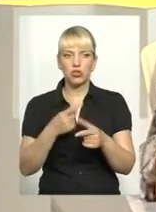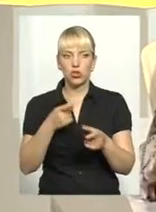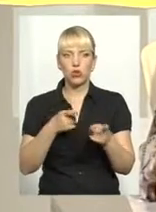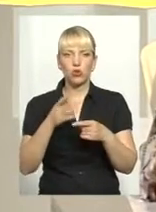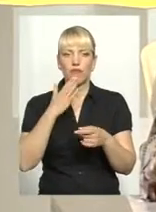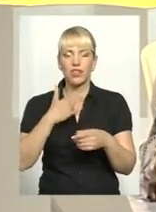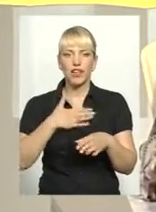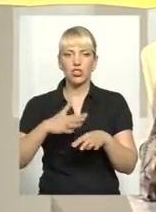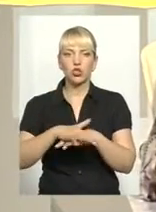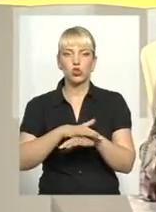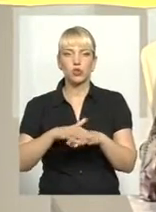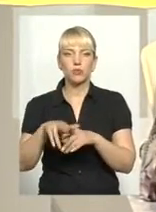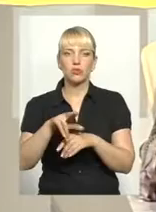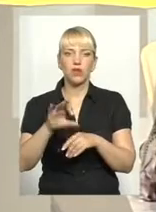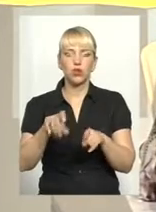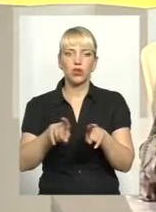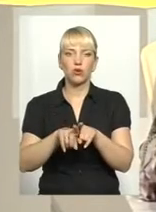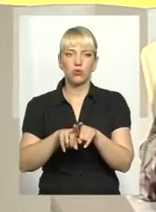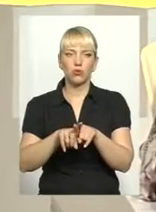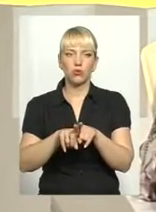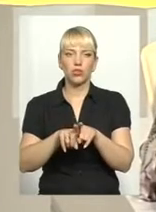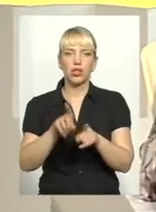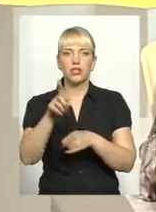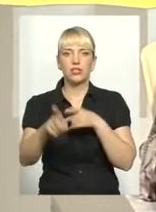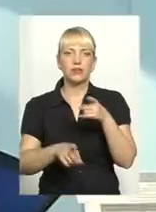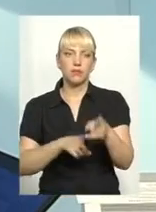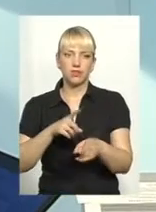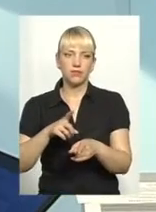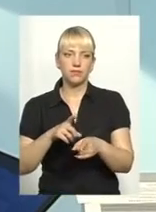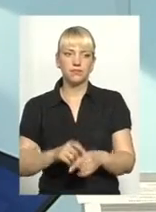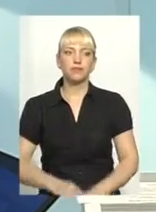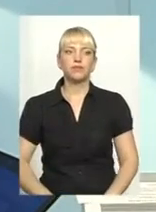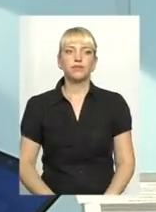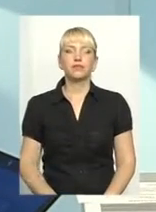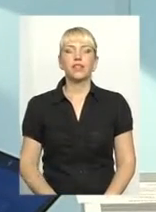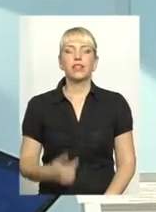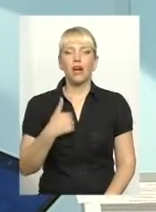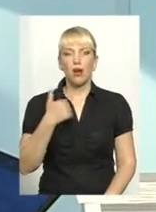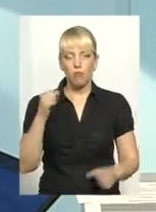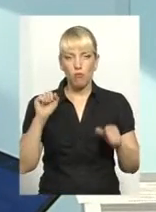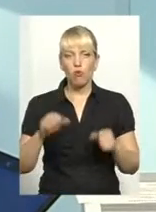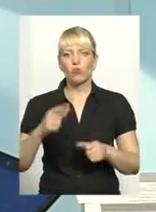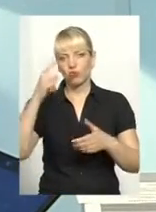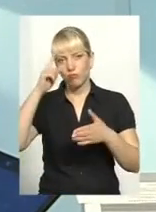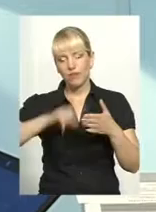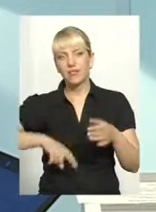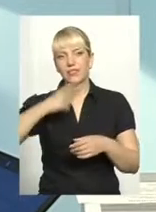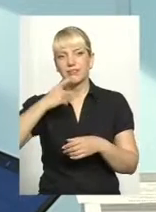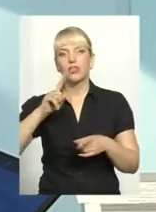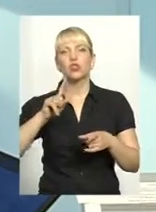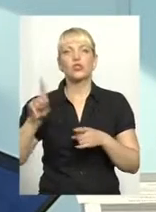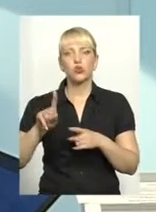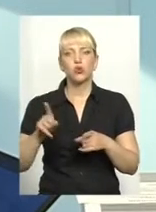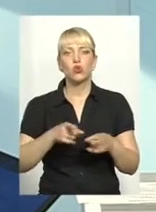суспільство до такого роду змін? Так, я можу з певністю сказати, що готово,